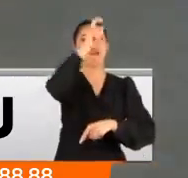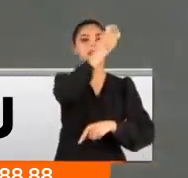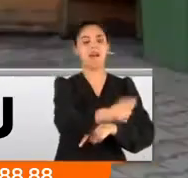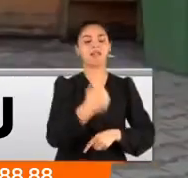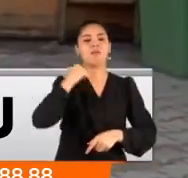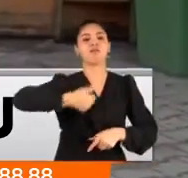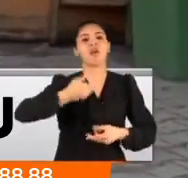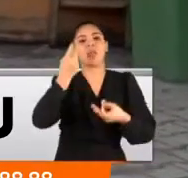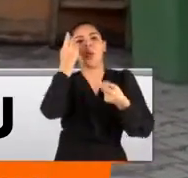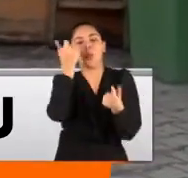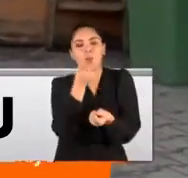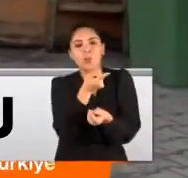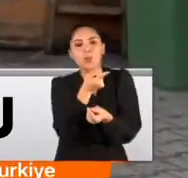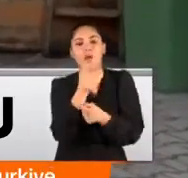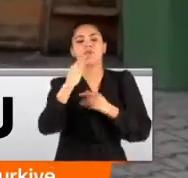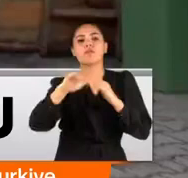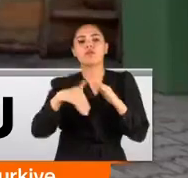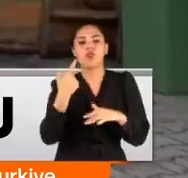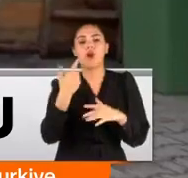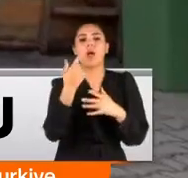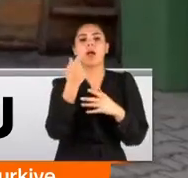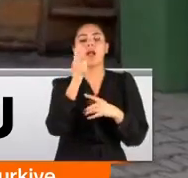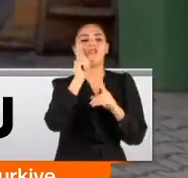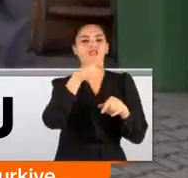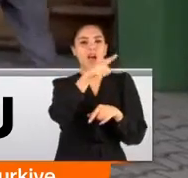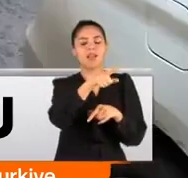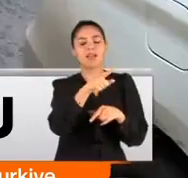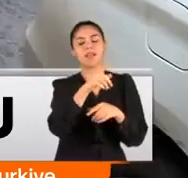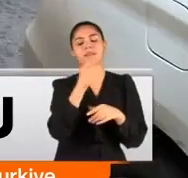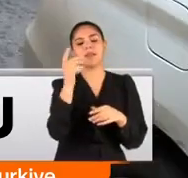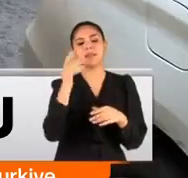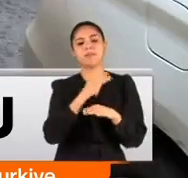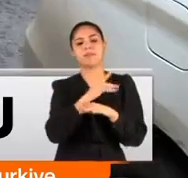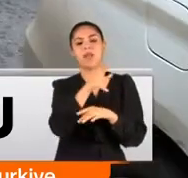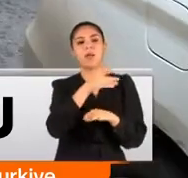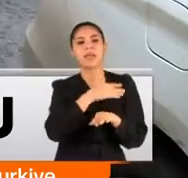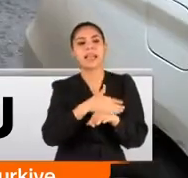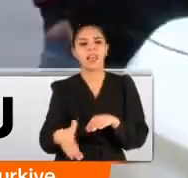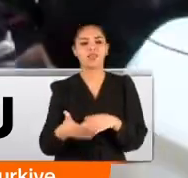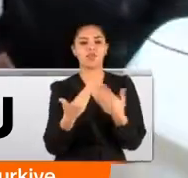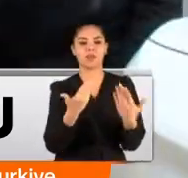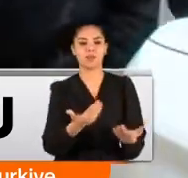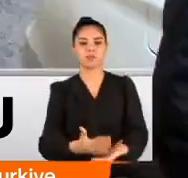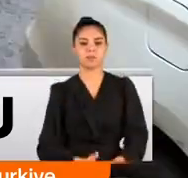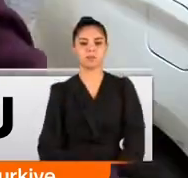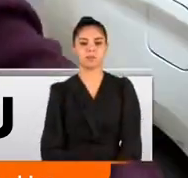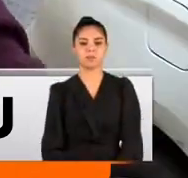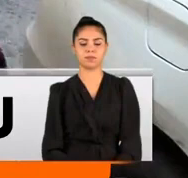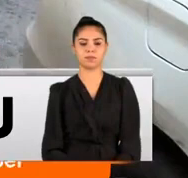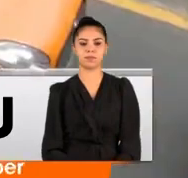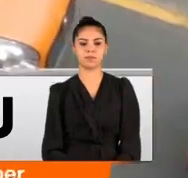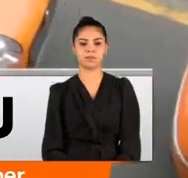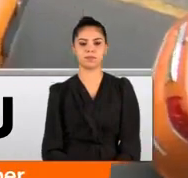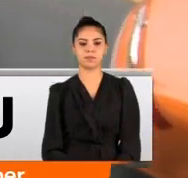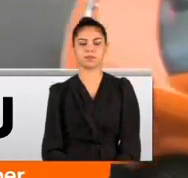Fark ettiğinde ortada ne taksi vardı ne de para. Dünya başına yıkıldı. Adam bayağı kendinden geçmişti. Parayı görünce bayağı bir